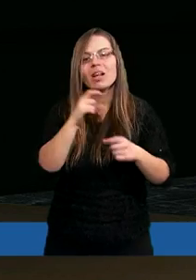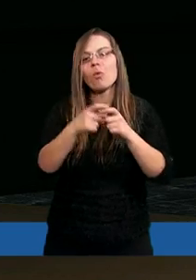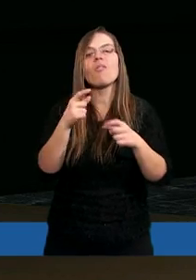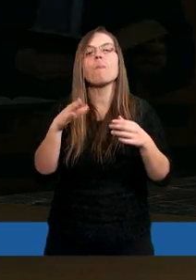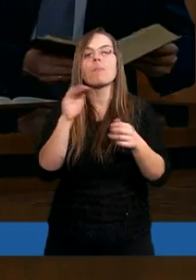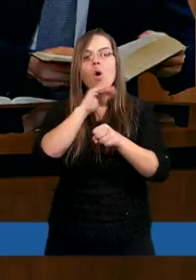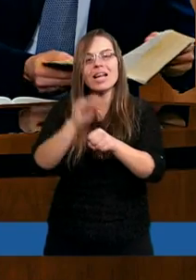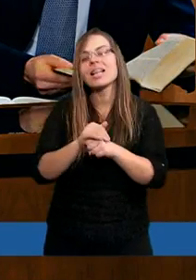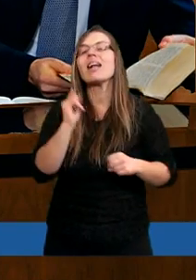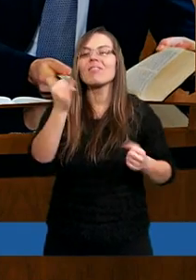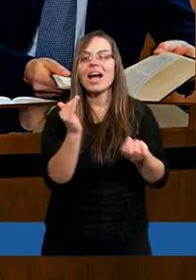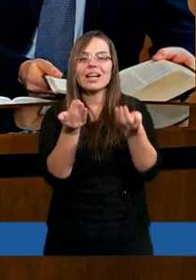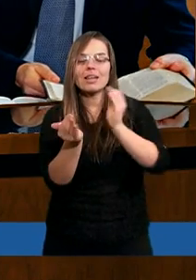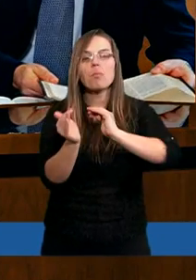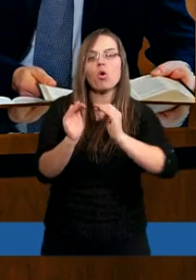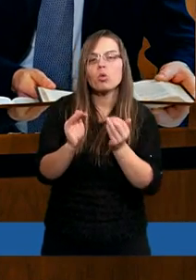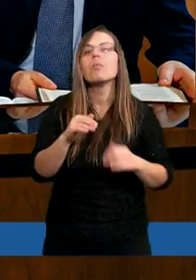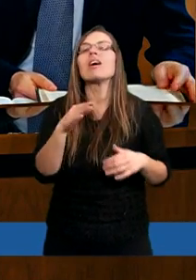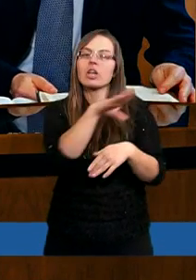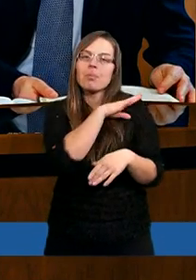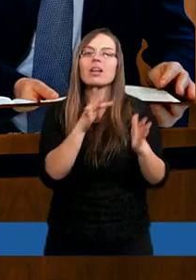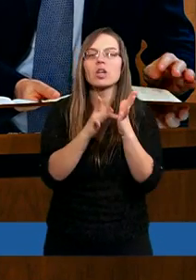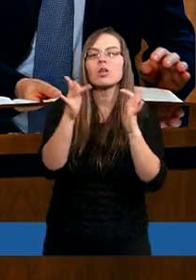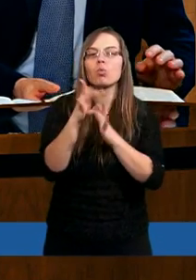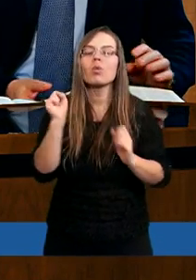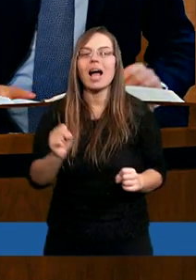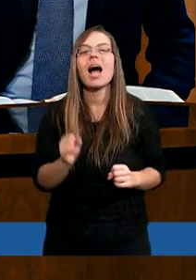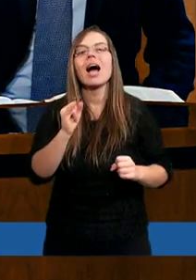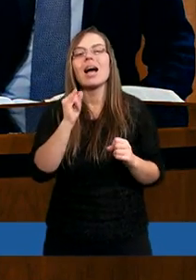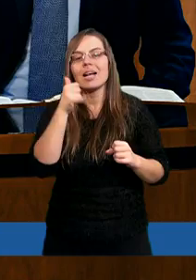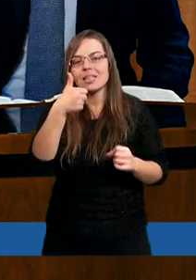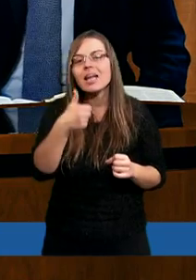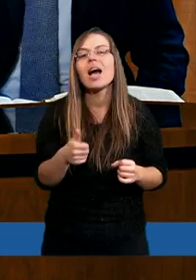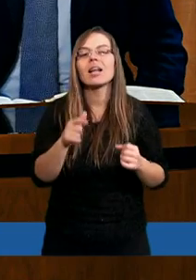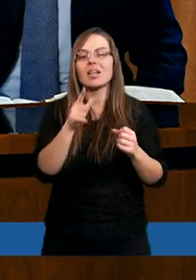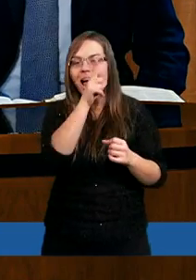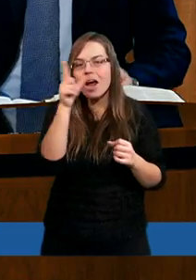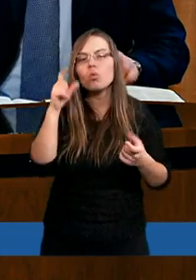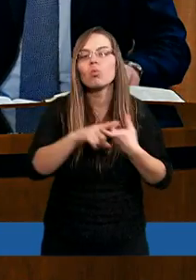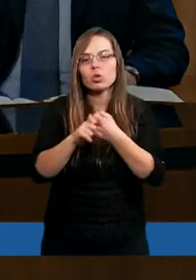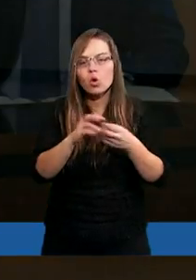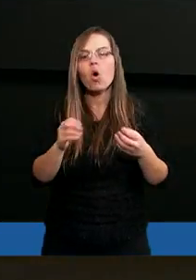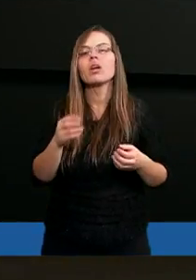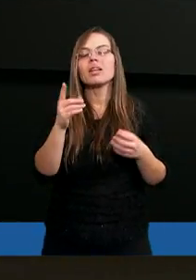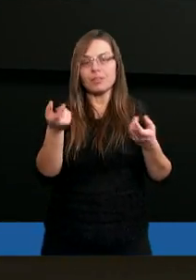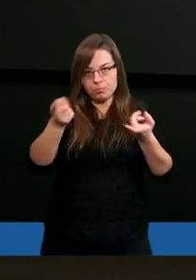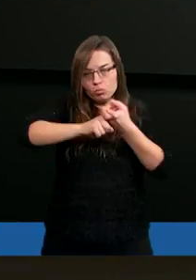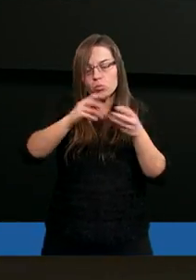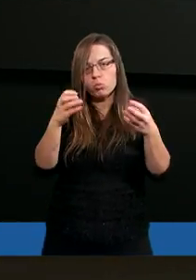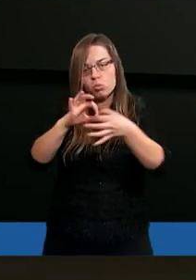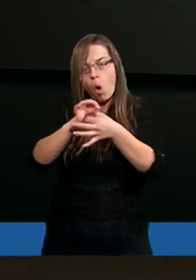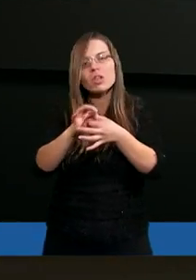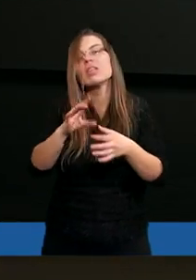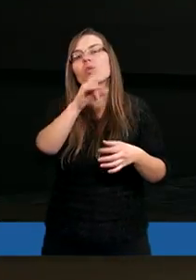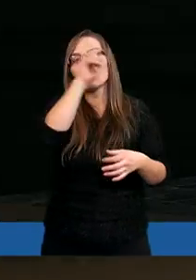pojednania. W jaki sposób śmierć Chrystusa jedna ludzkość z